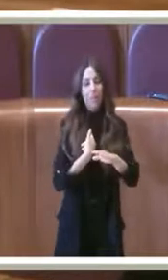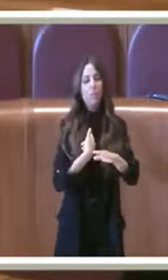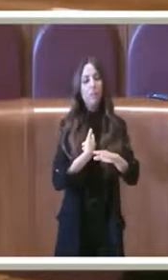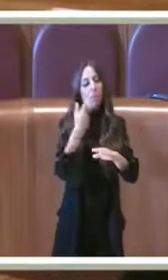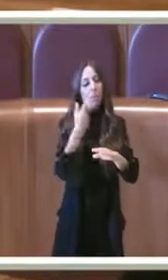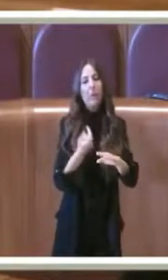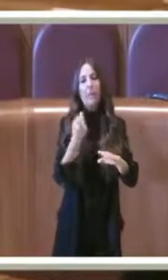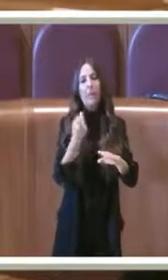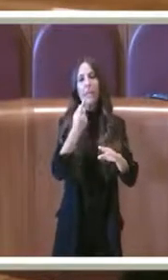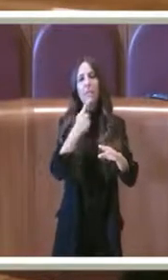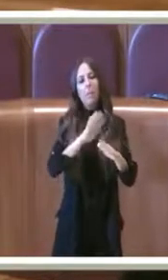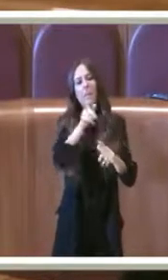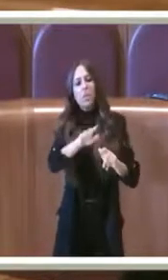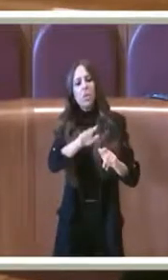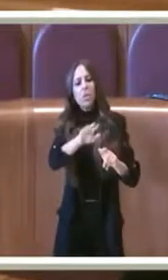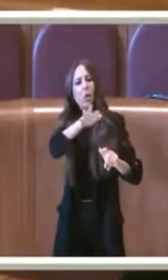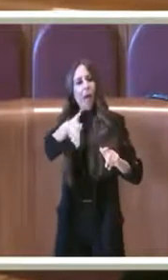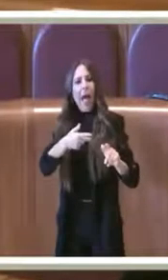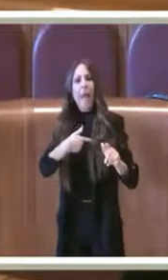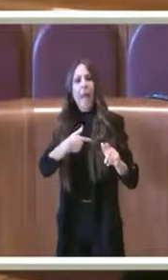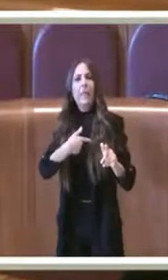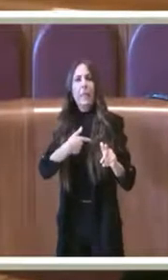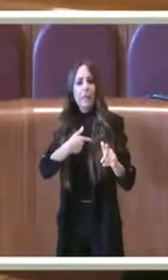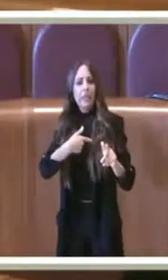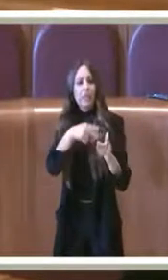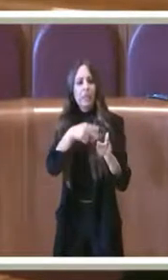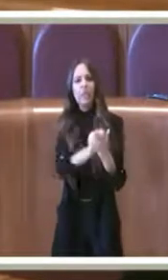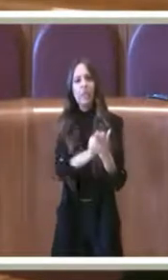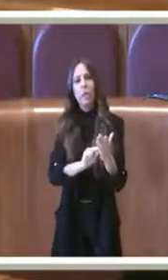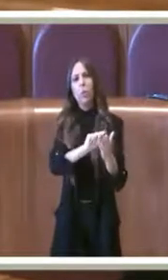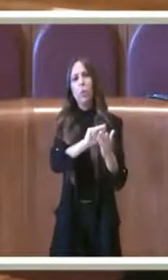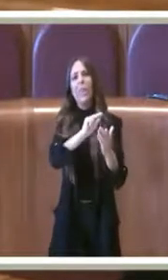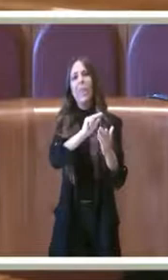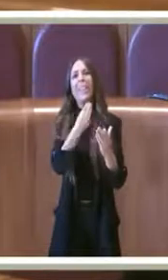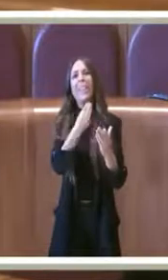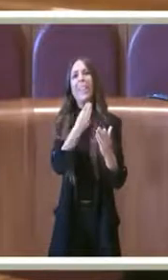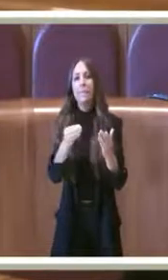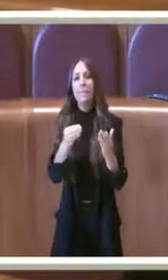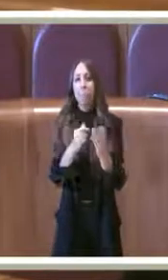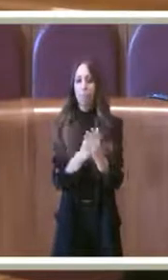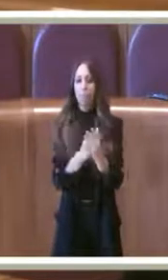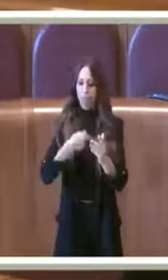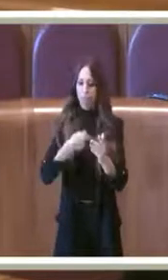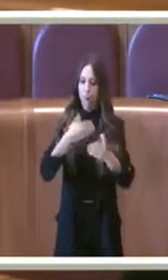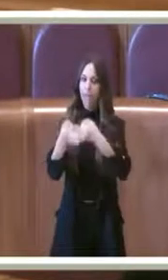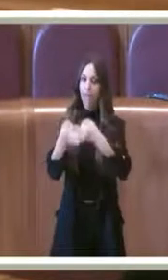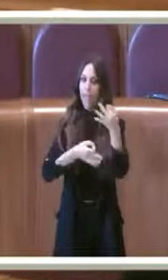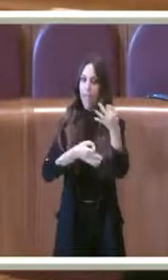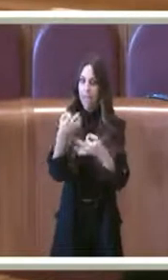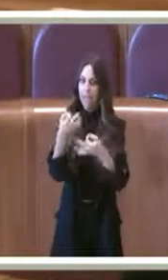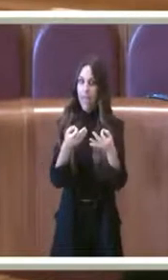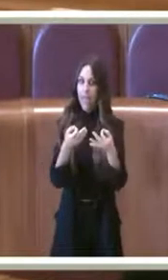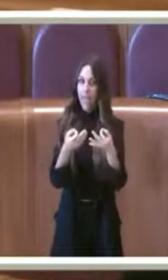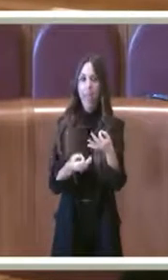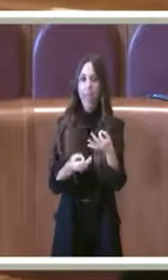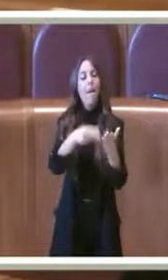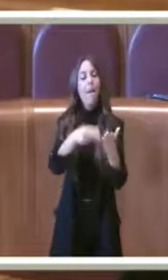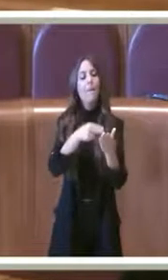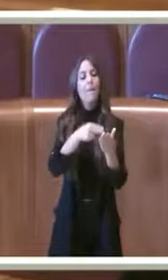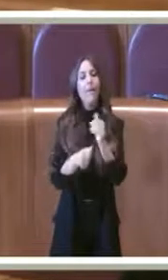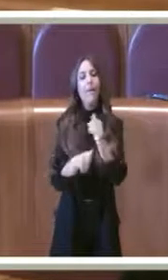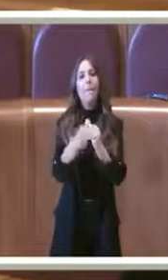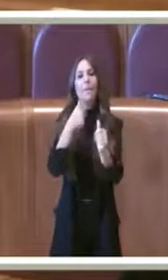e poi un'altra persona ha scritto il dispositivo. E vado a spiegare. Nelle premesse si tira in ballo un argomento importante,